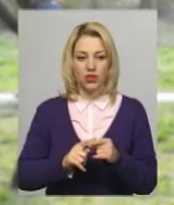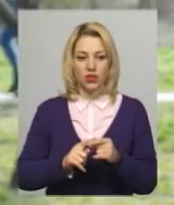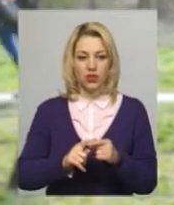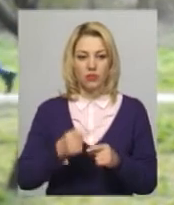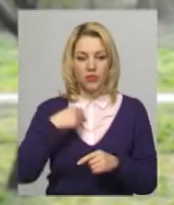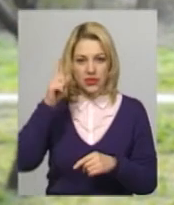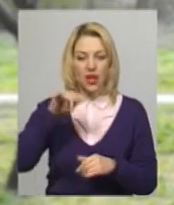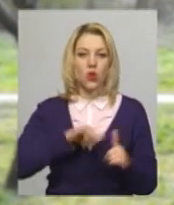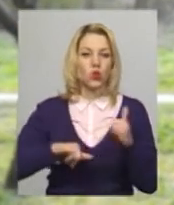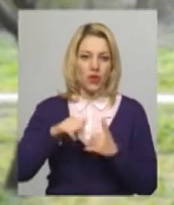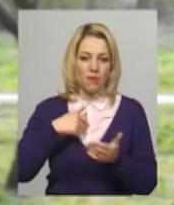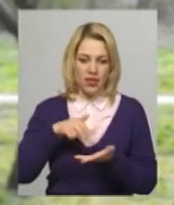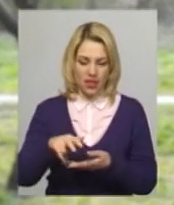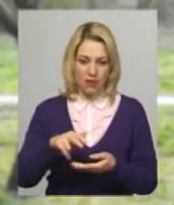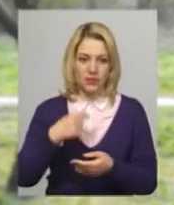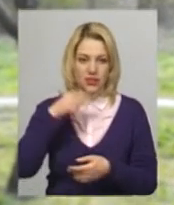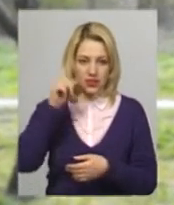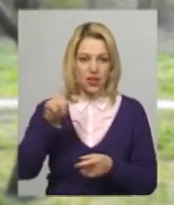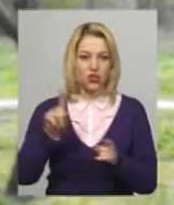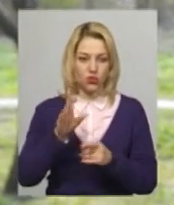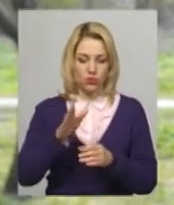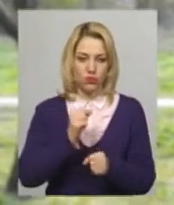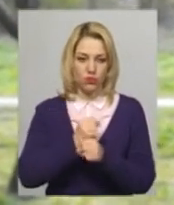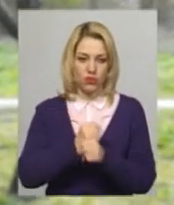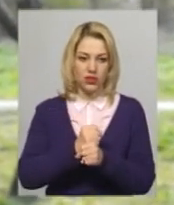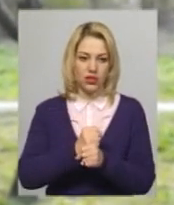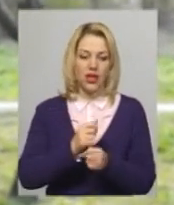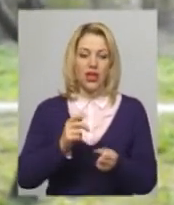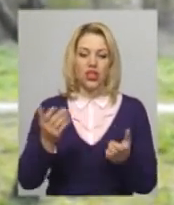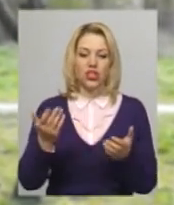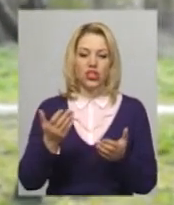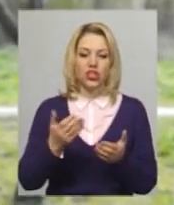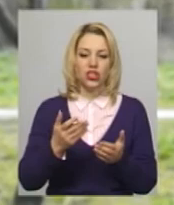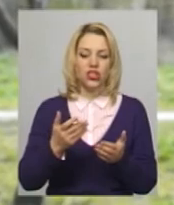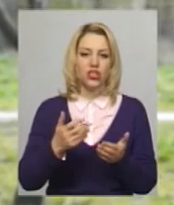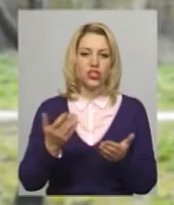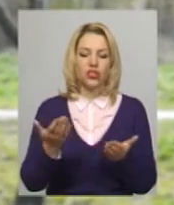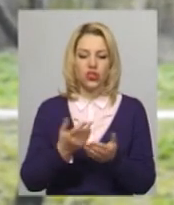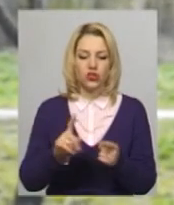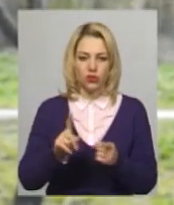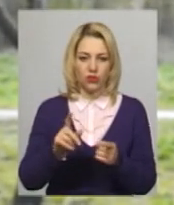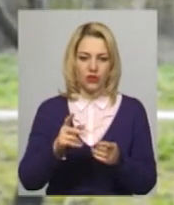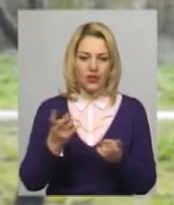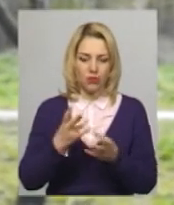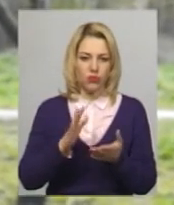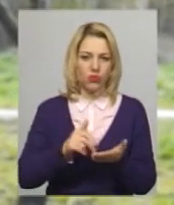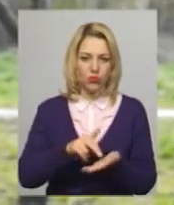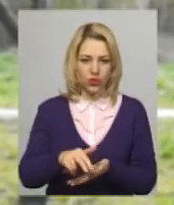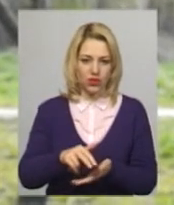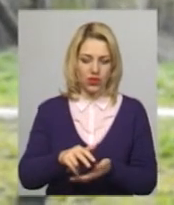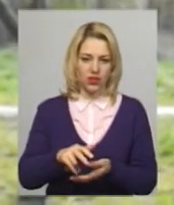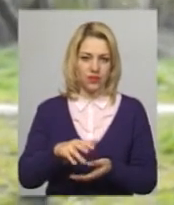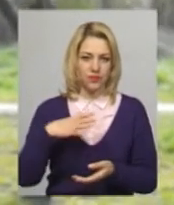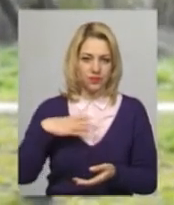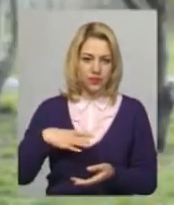куди ми йдемо, не знали, що нам прийдеться робити, через що пройти, сміливо виконували